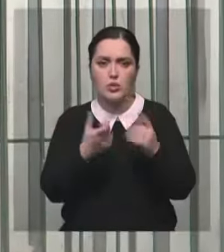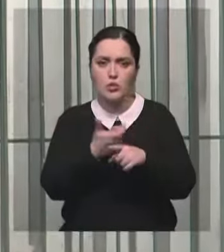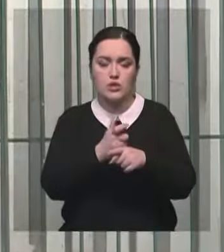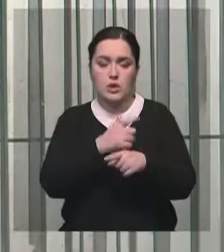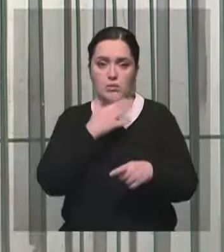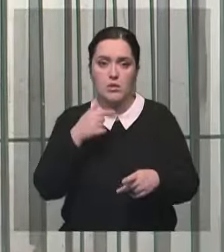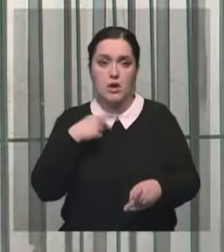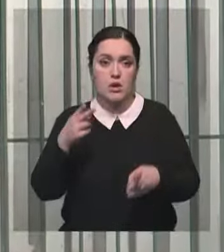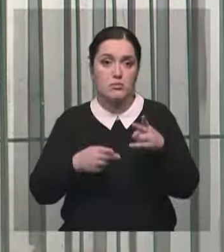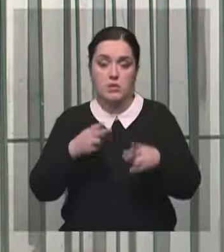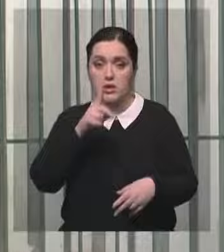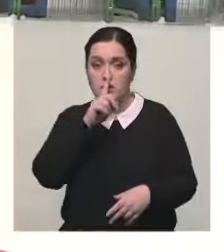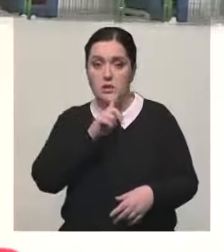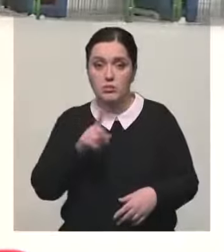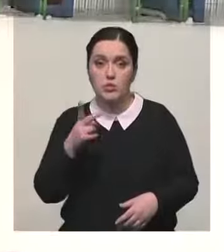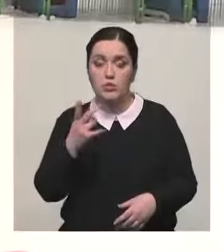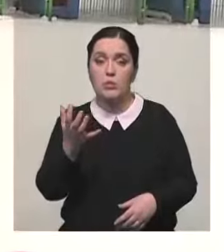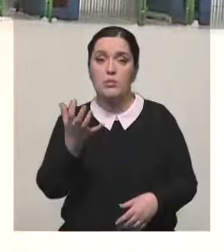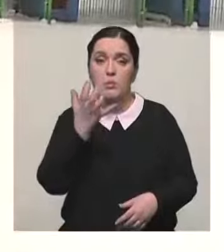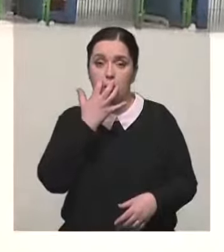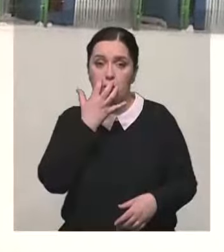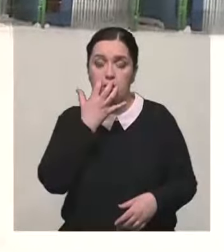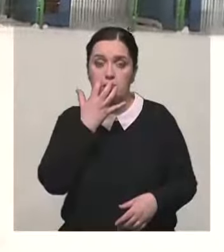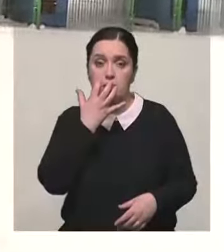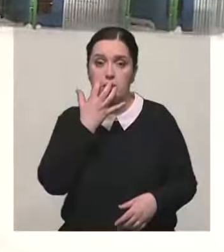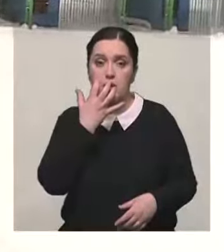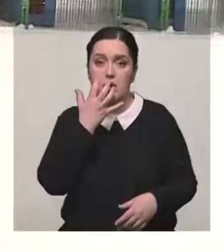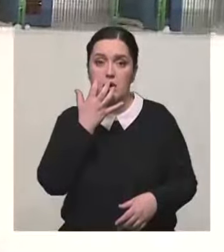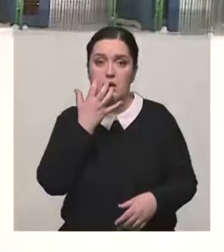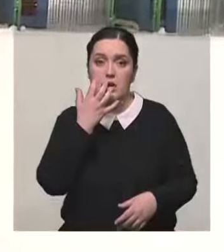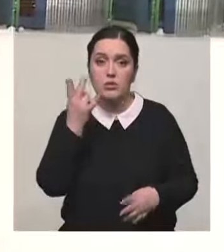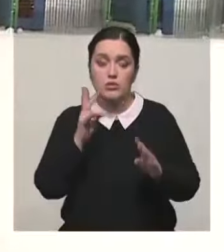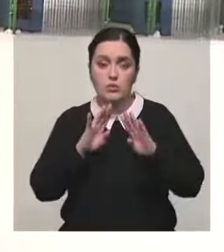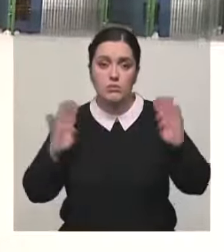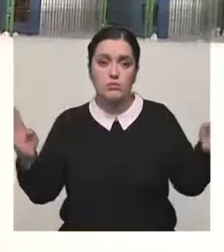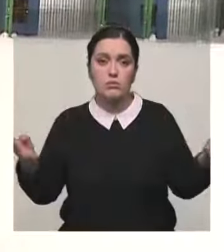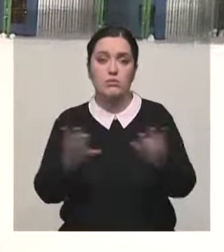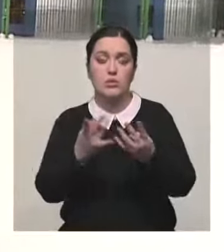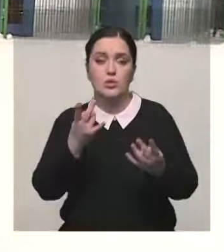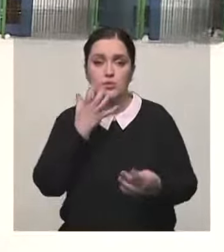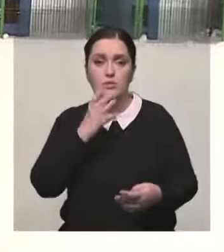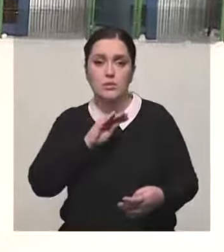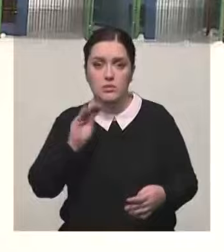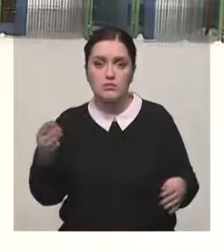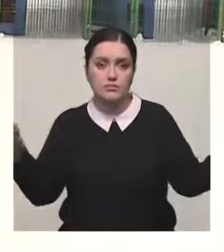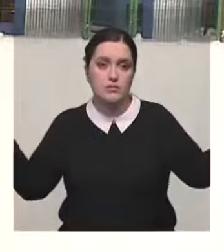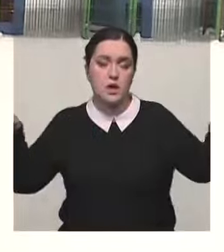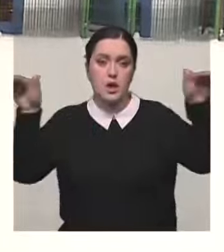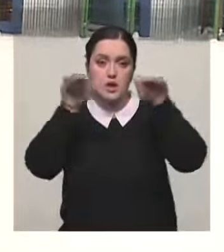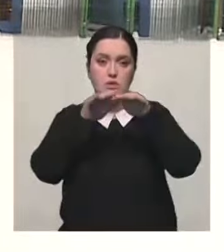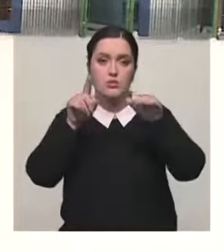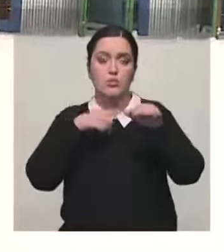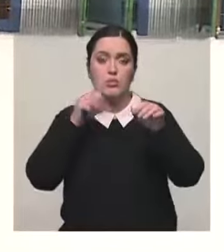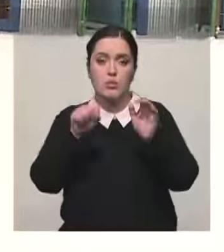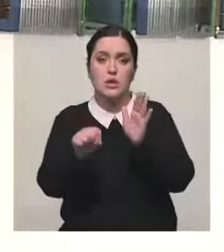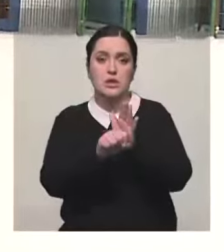оперировать не будем, пока не потеплеет. Хотя бы два ряда бы клеток утепленные сделали бы, ангарного типа, чтобы могли мы